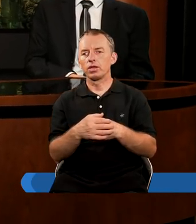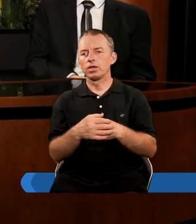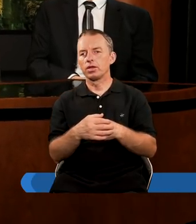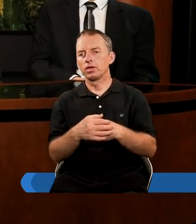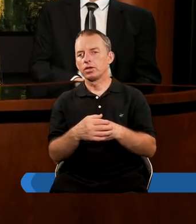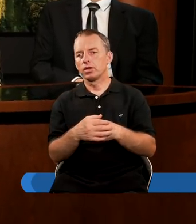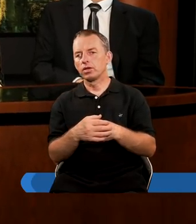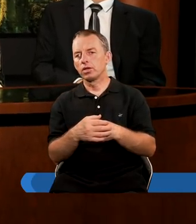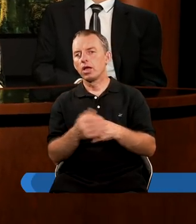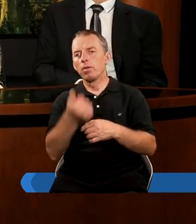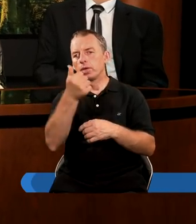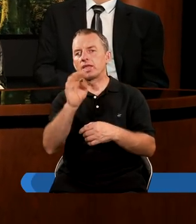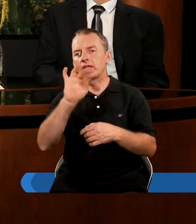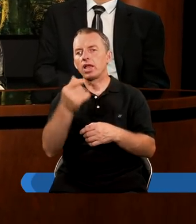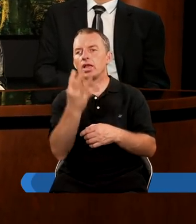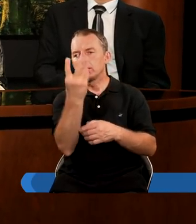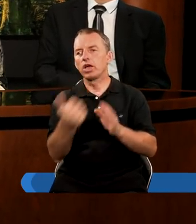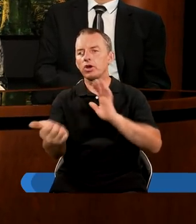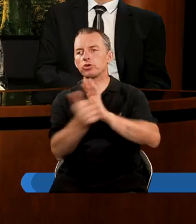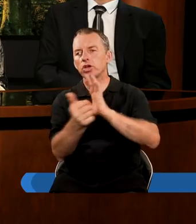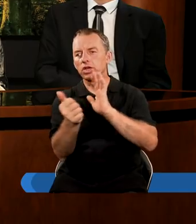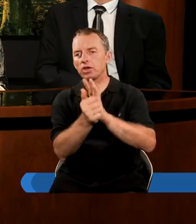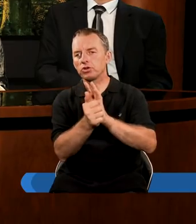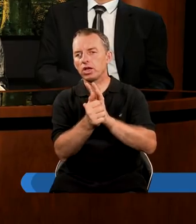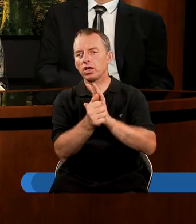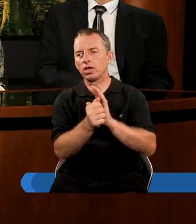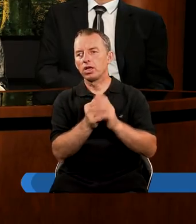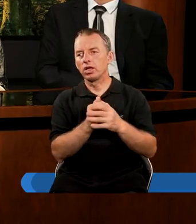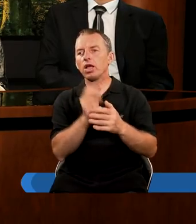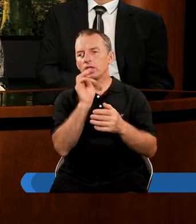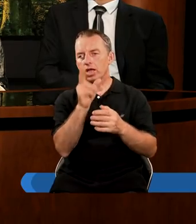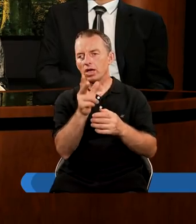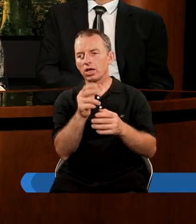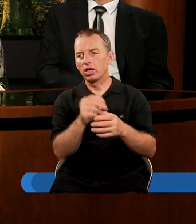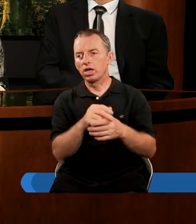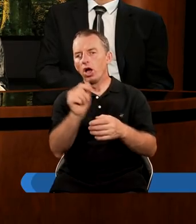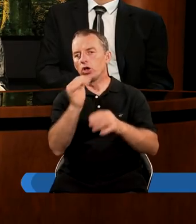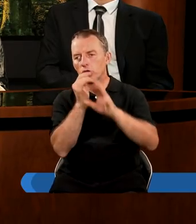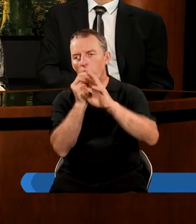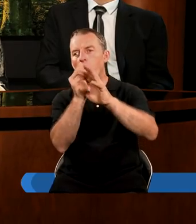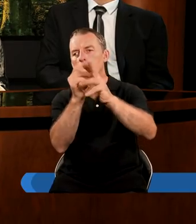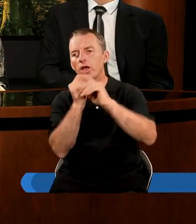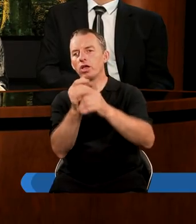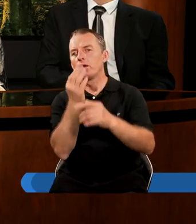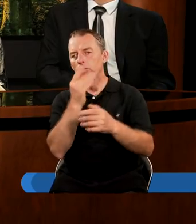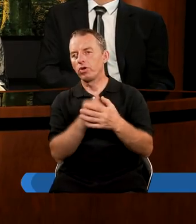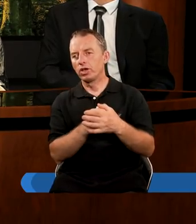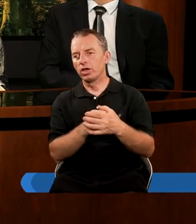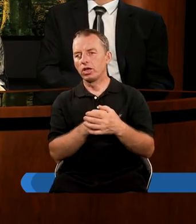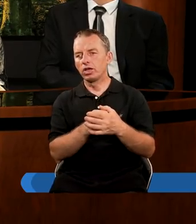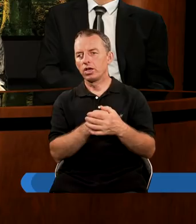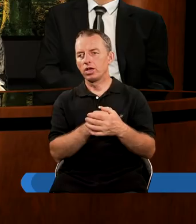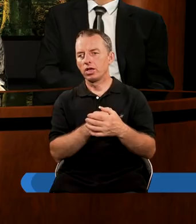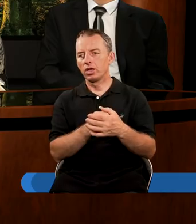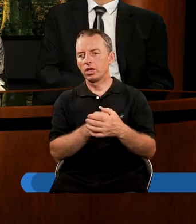A pierwszy Tesaloniczan 4,16? Tak, o trąbę. O trąbie możemy tutaj też